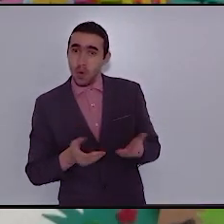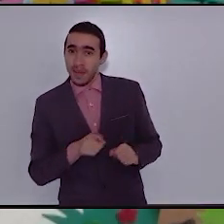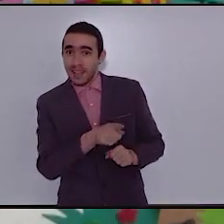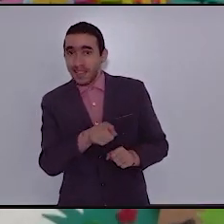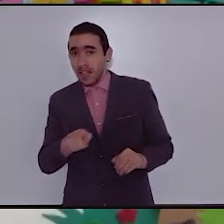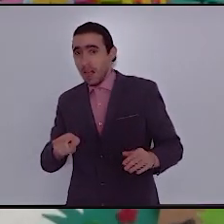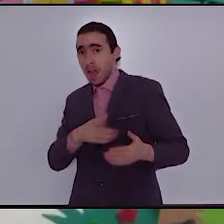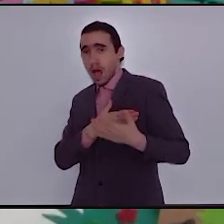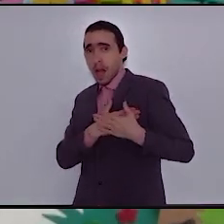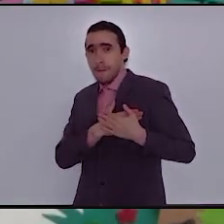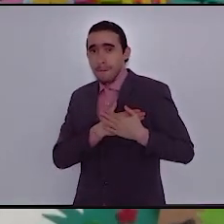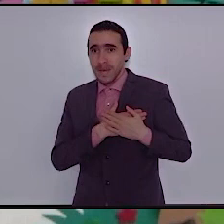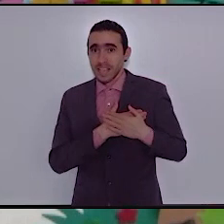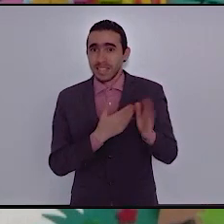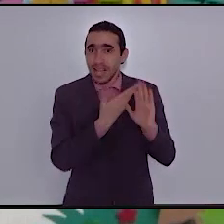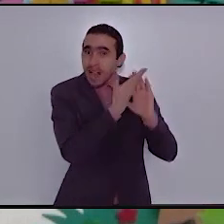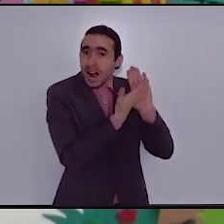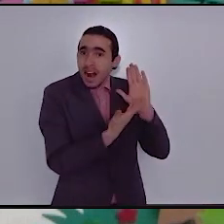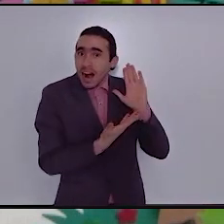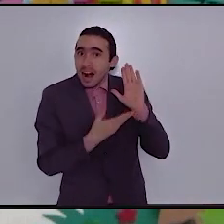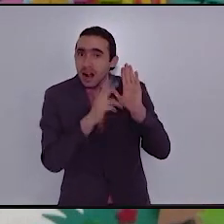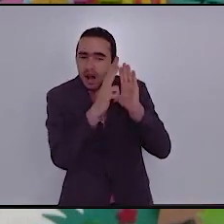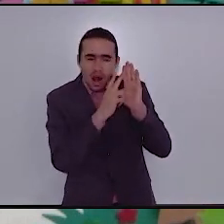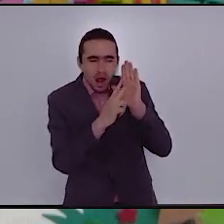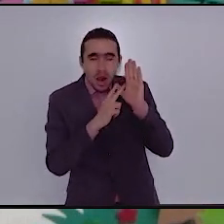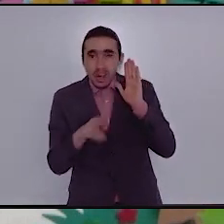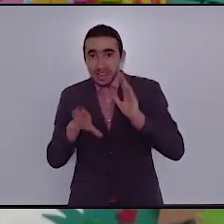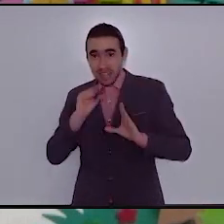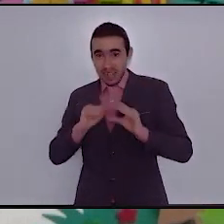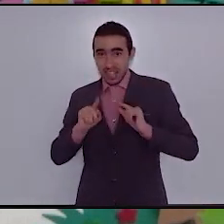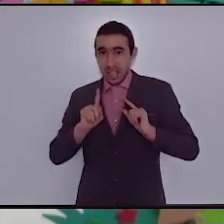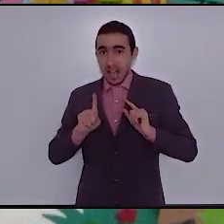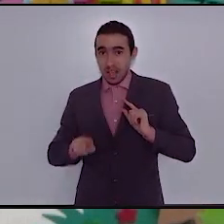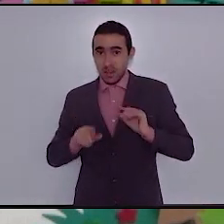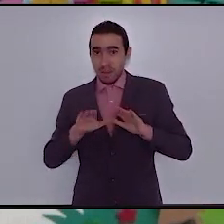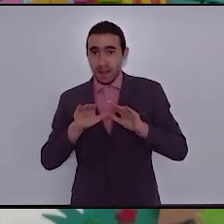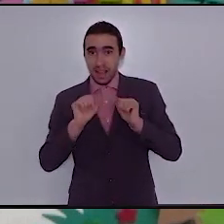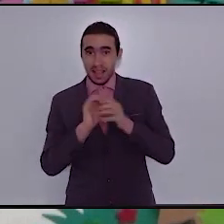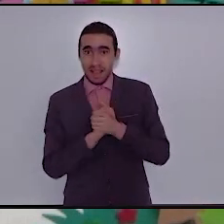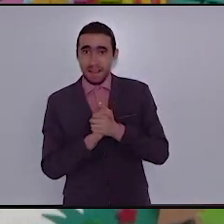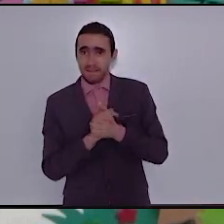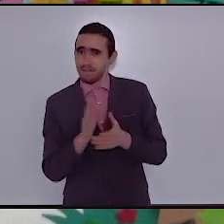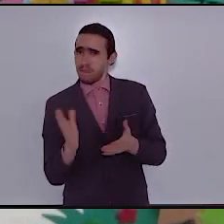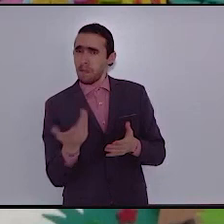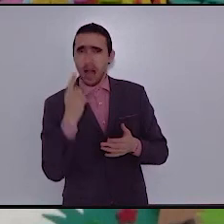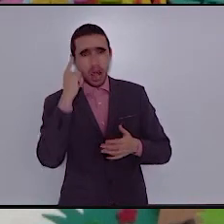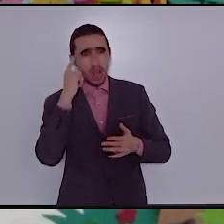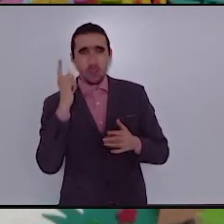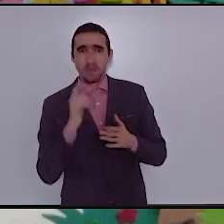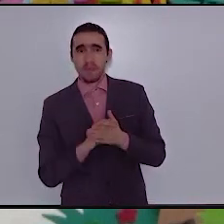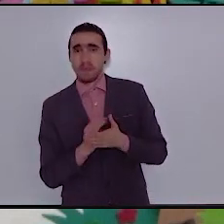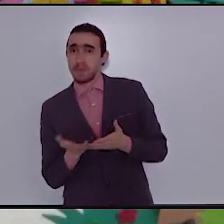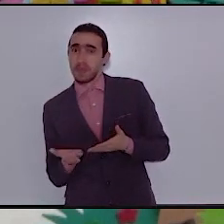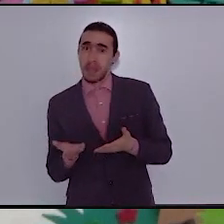أحبائي نكون قد أنهينا قراءة درسنا لهذا اليوم ما رأيكم أن نبدأ الآن